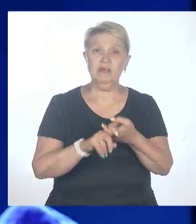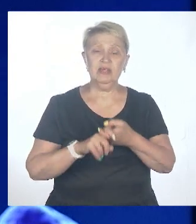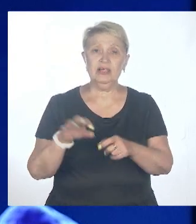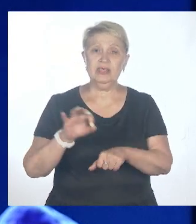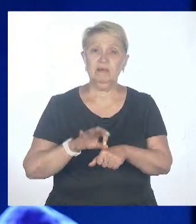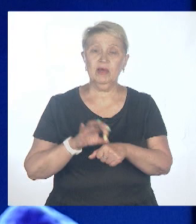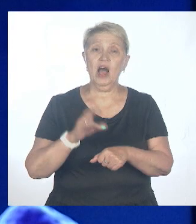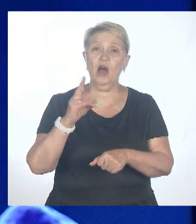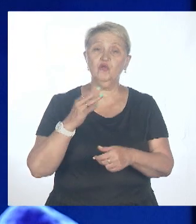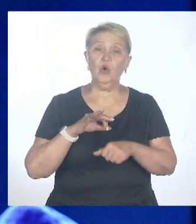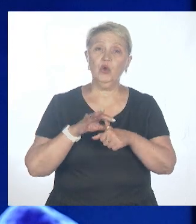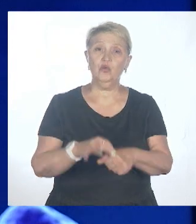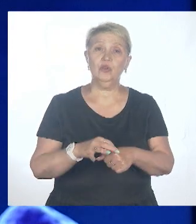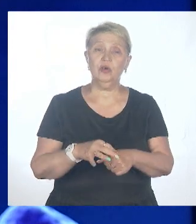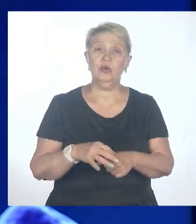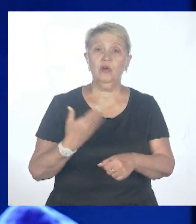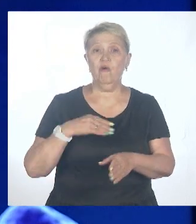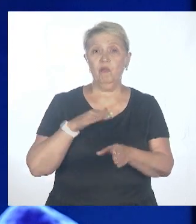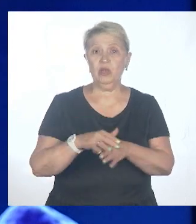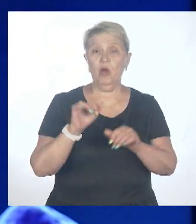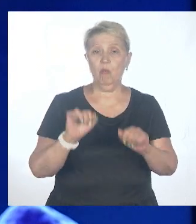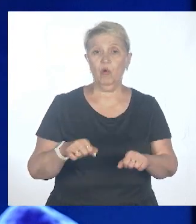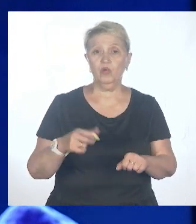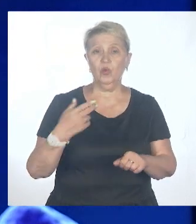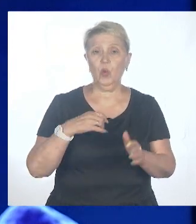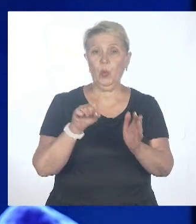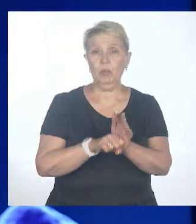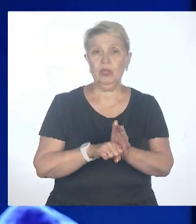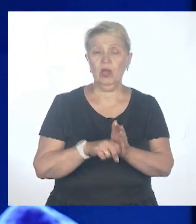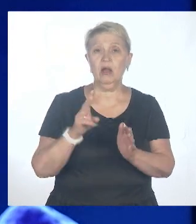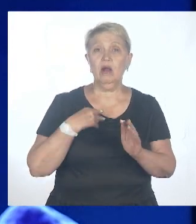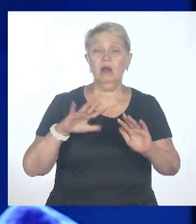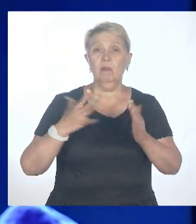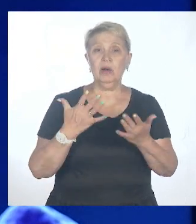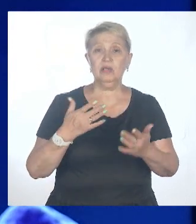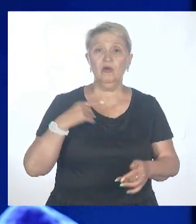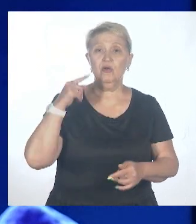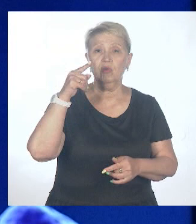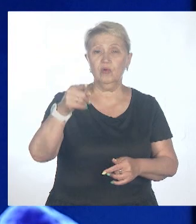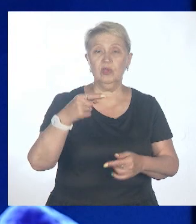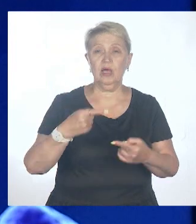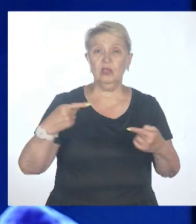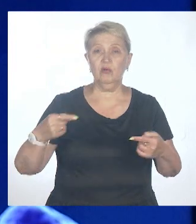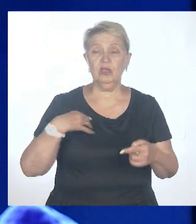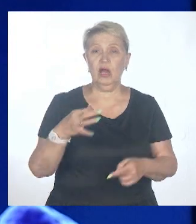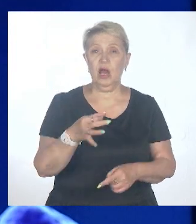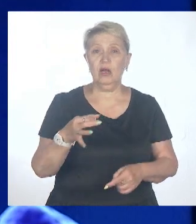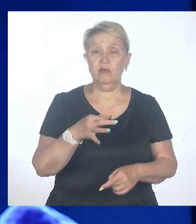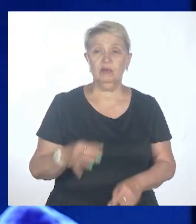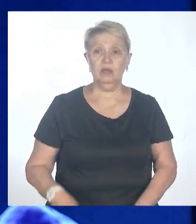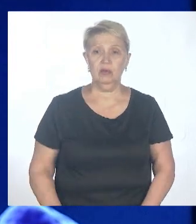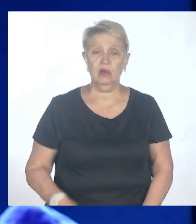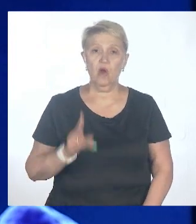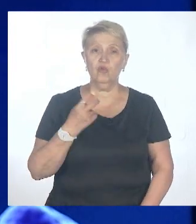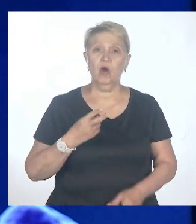придут с вакцинами, вполне могут убить. Например, как происходит в отдаленных регионах Пакистана, куда приходят люди с вакцинацией